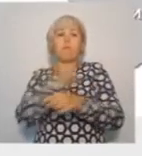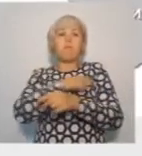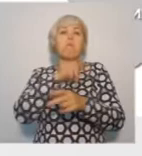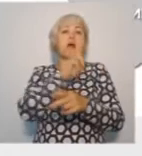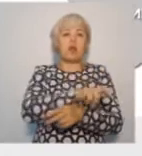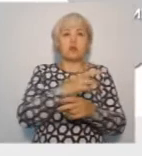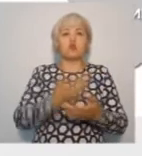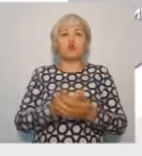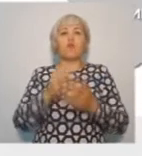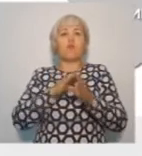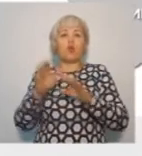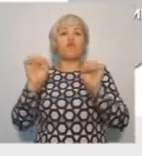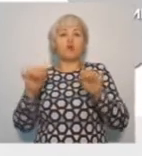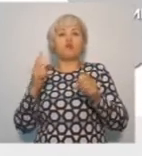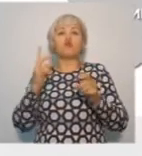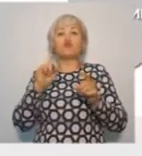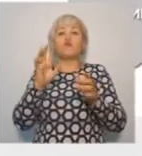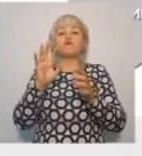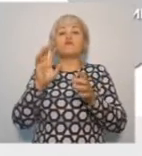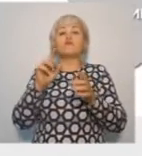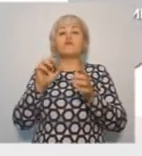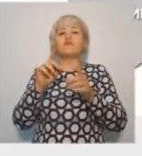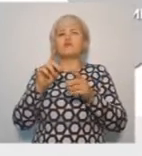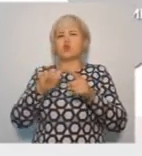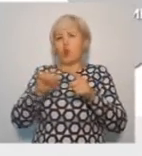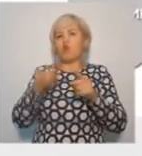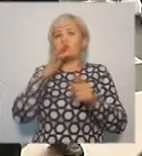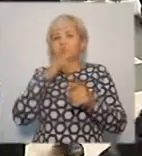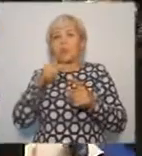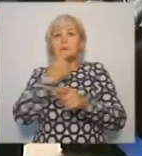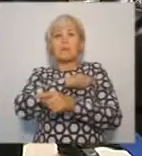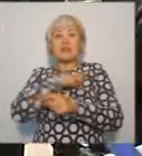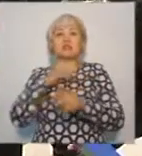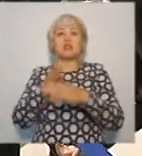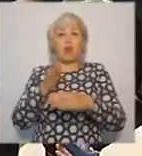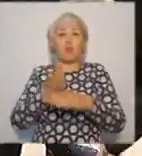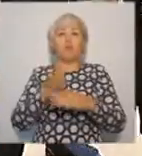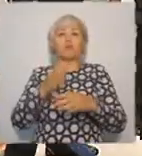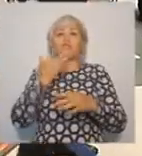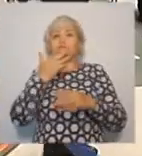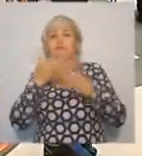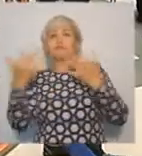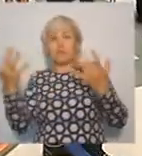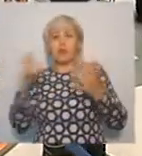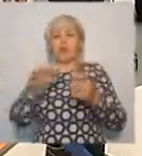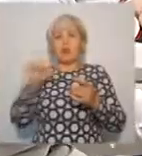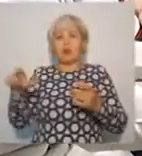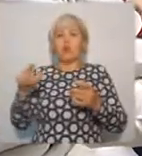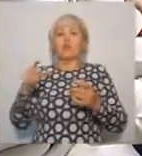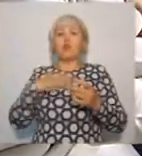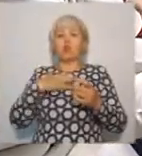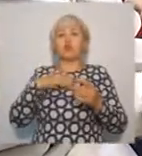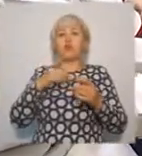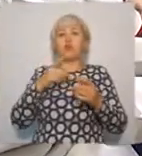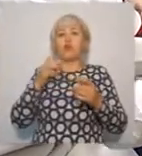необходимое направление лечения и получить путевку в нужную для него больницу. И вполне возможно, что в скором времени медицинская